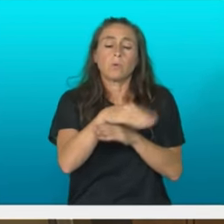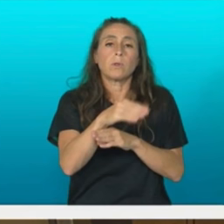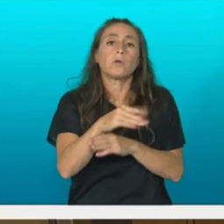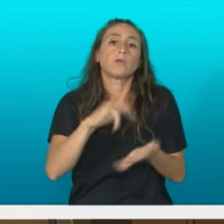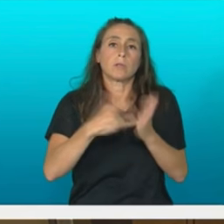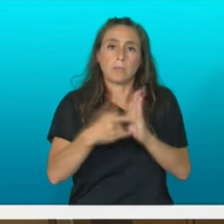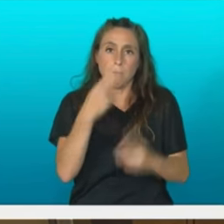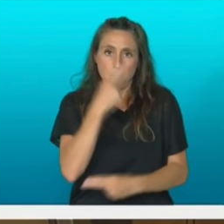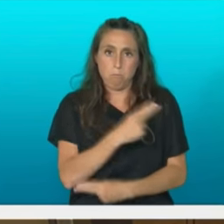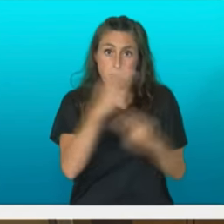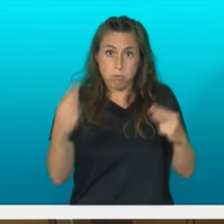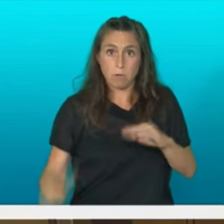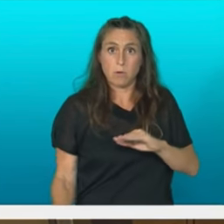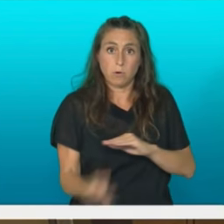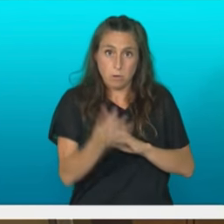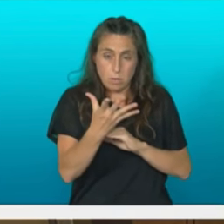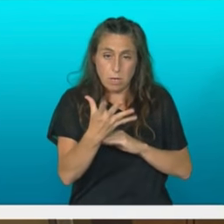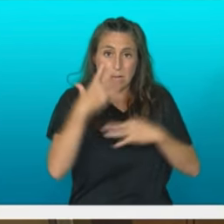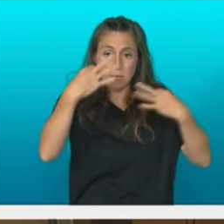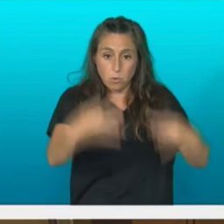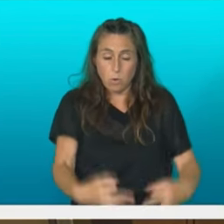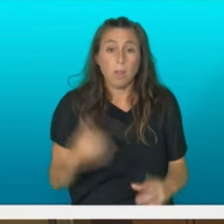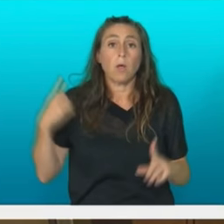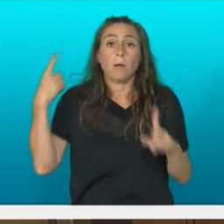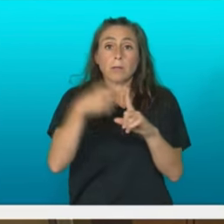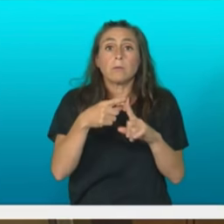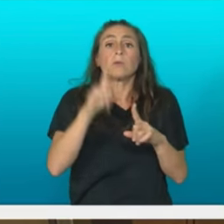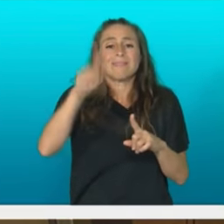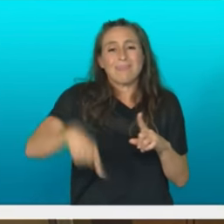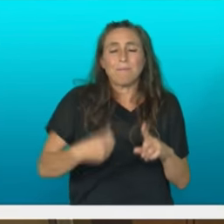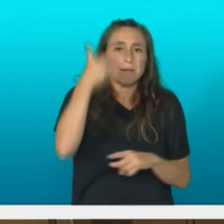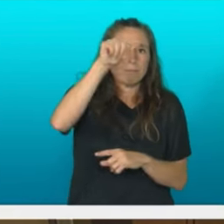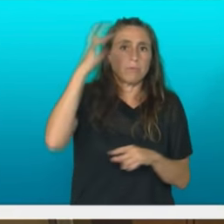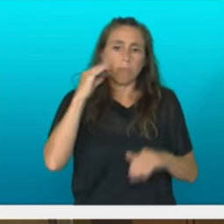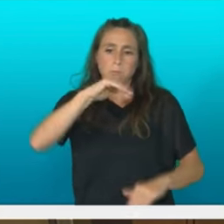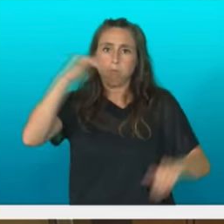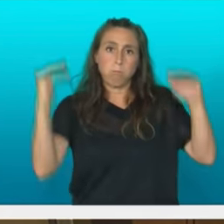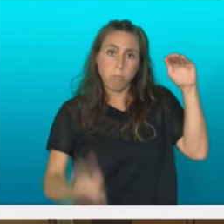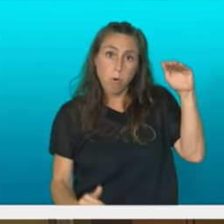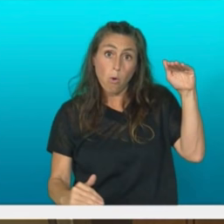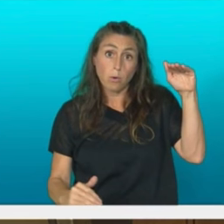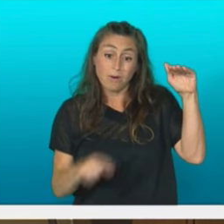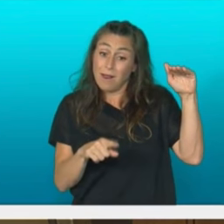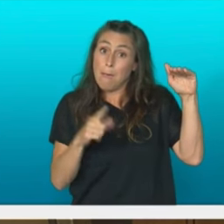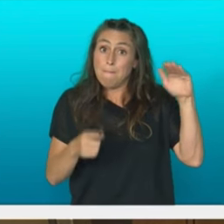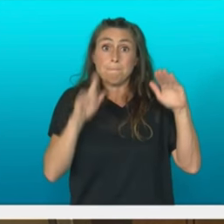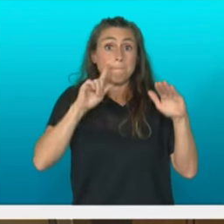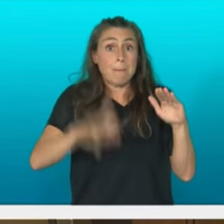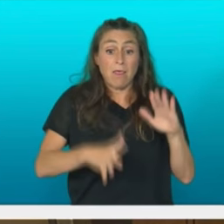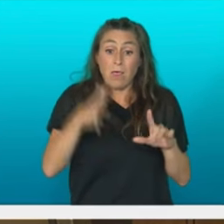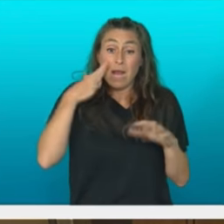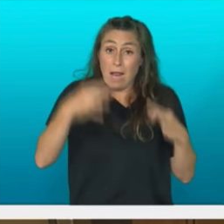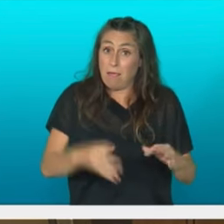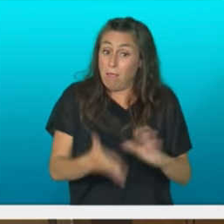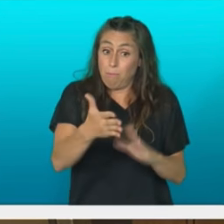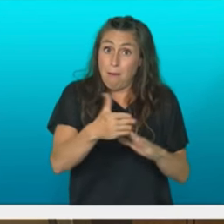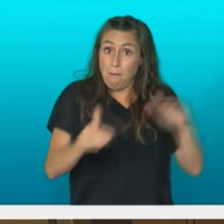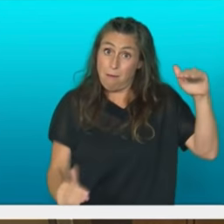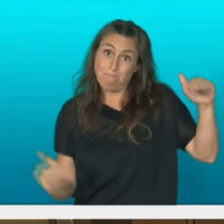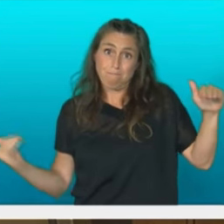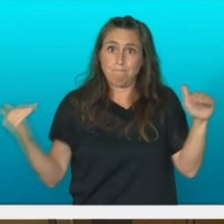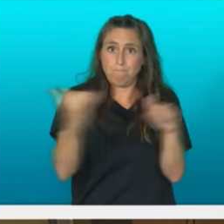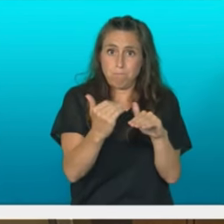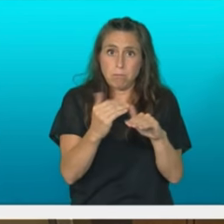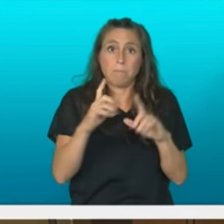keten kolektibizazioa bermatzeko aregeiago genero arrakalareago zearekin mea txetzen duen errealitate demográfico onena urrean